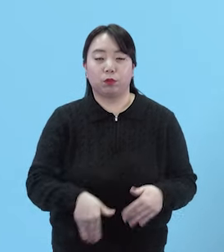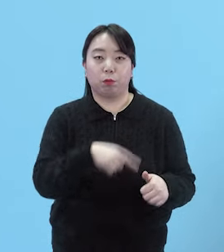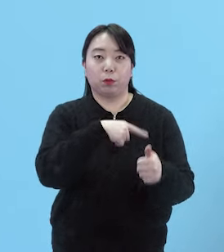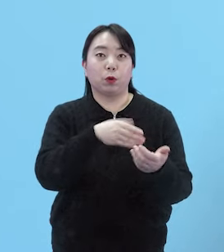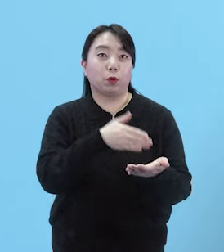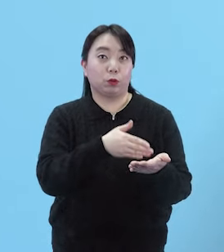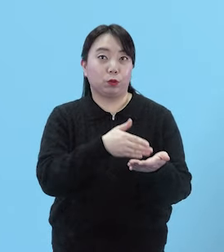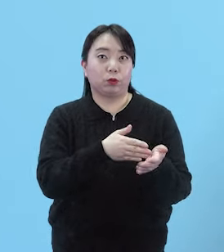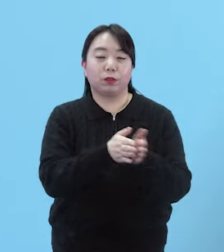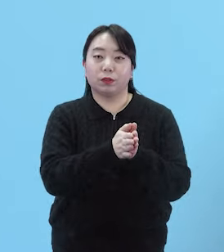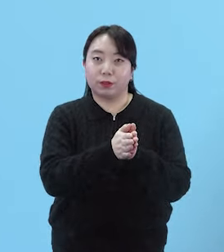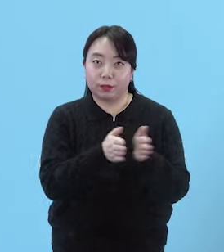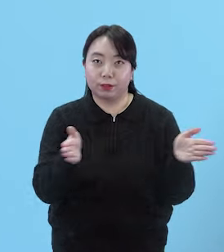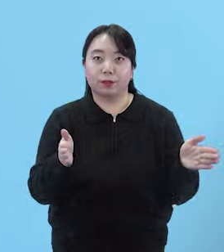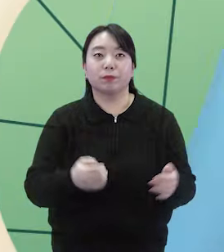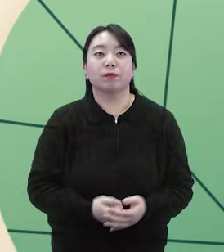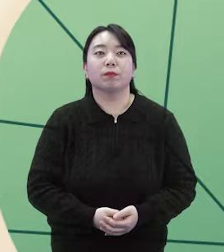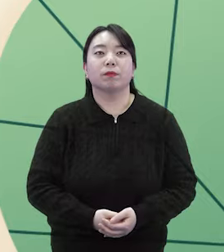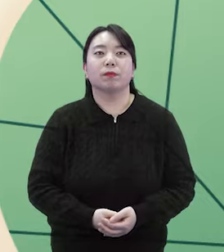에디위슈 출발해 볼까요?